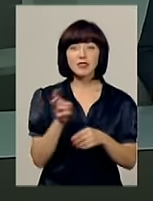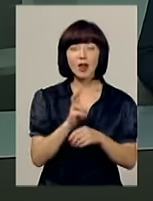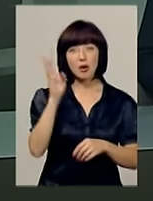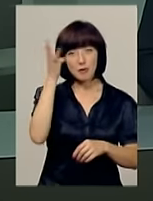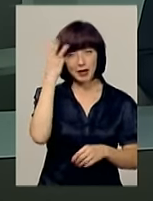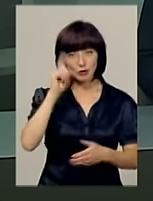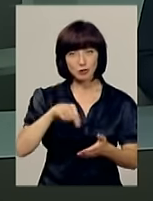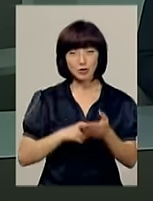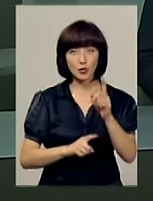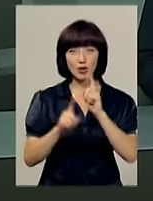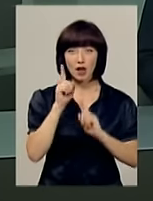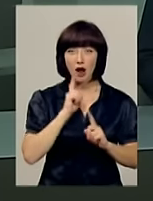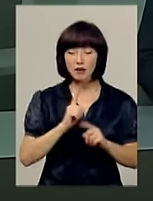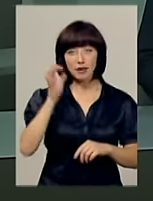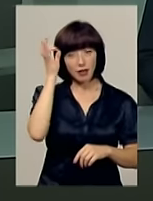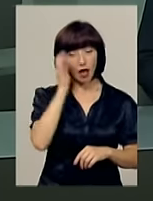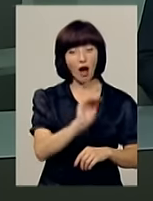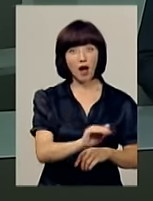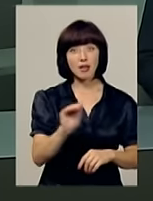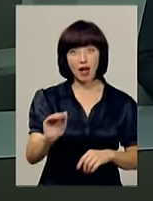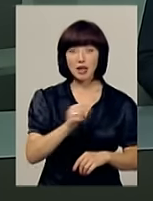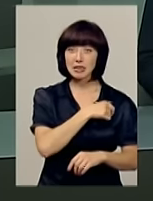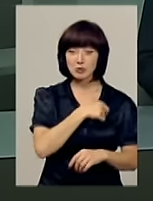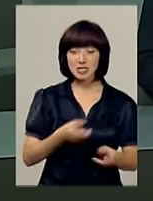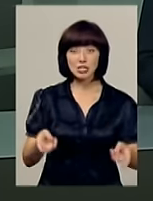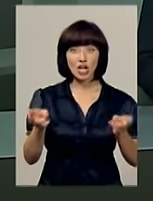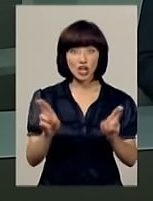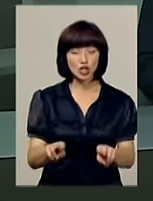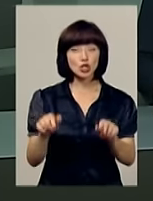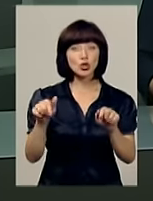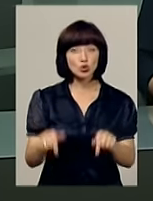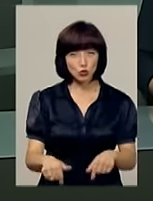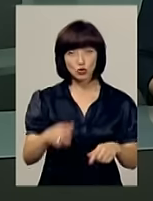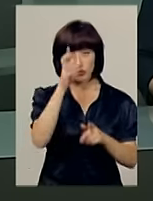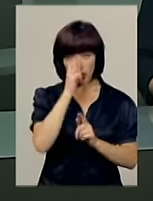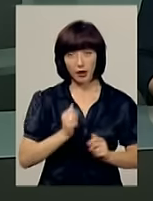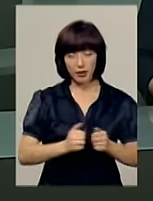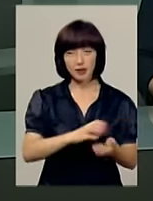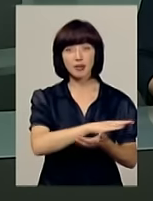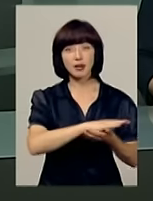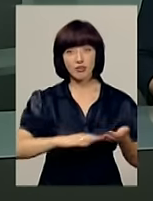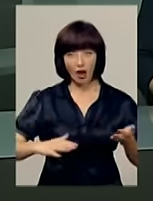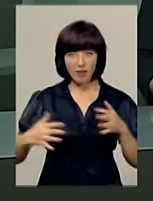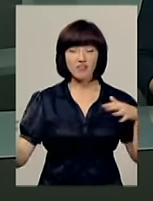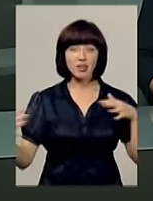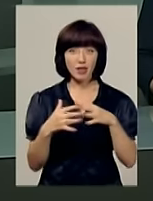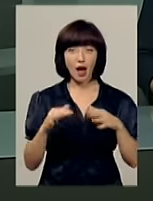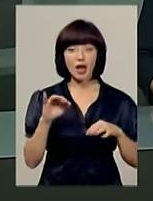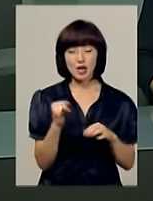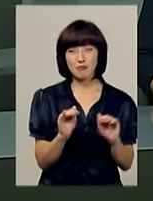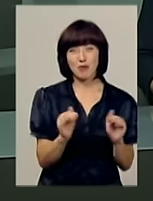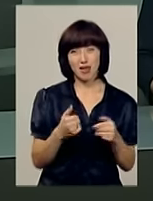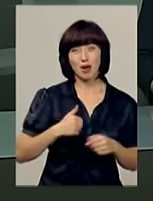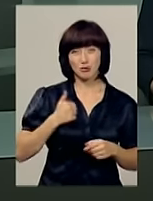зали, аби нагадати тим міським обранцям, які залишилися в цивільному житті, що в країні триває неоголошена війна і містечкові